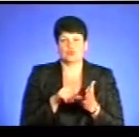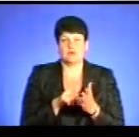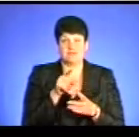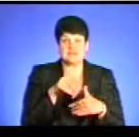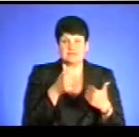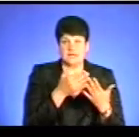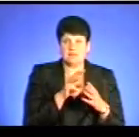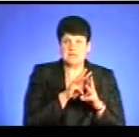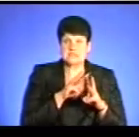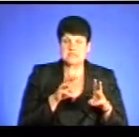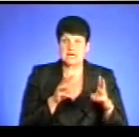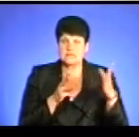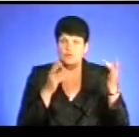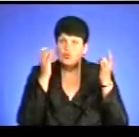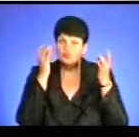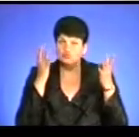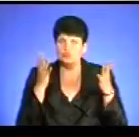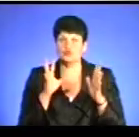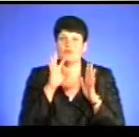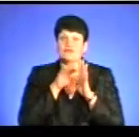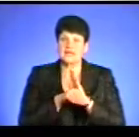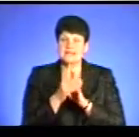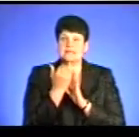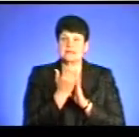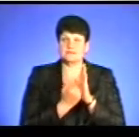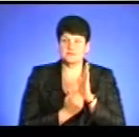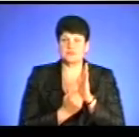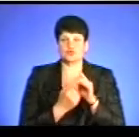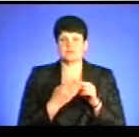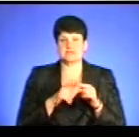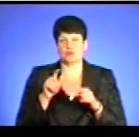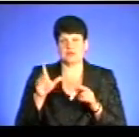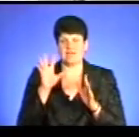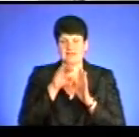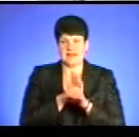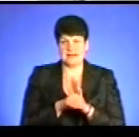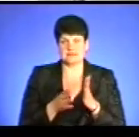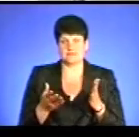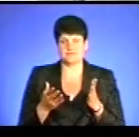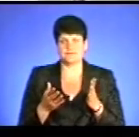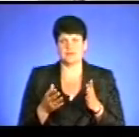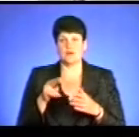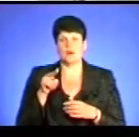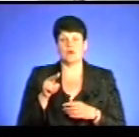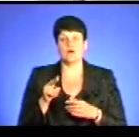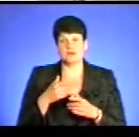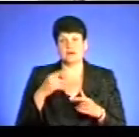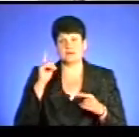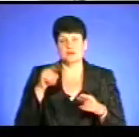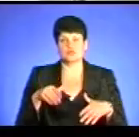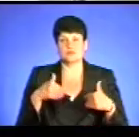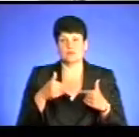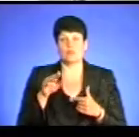зверталися до Міністерства культури, щоб внесли цих людей цих список? Особисто я не звертався, але звернення на рахунок Потапа було. Але